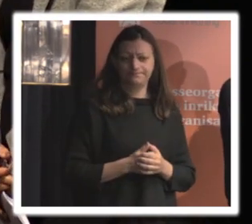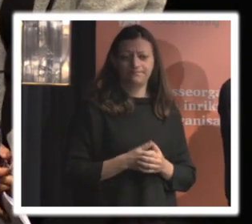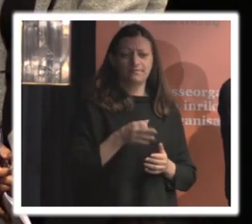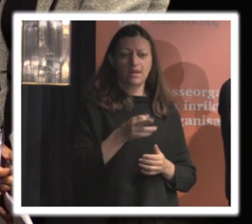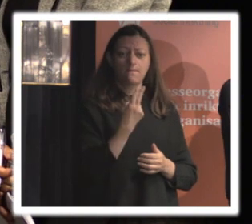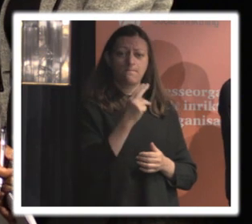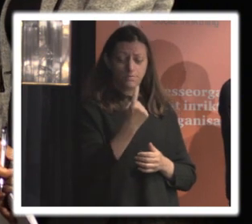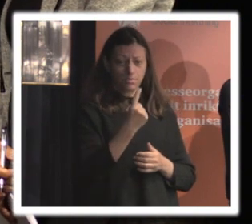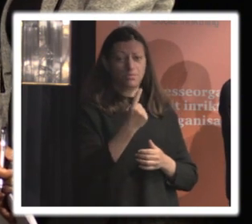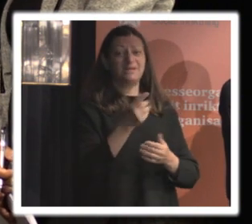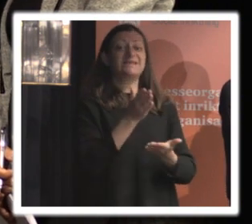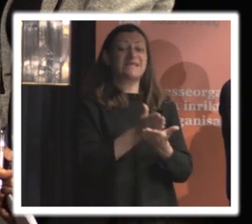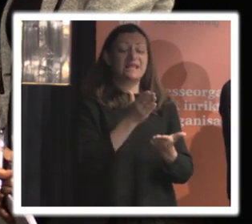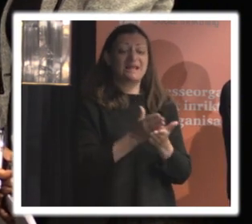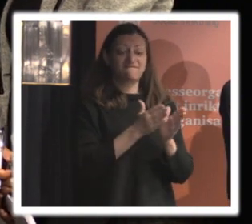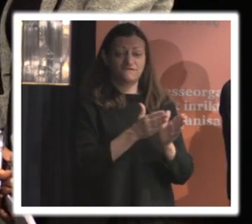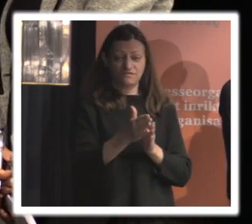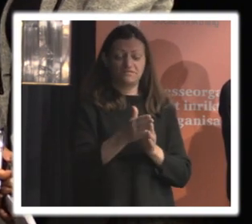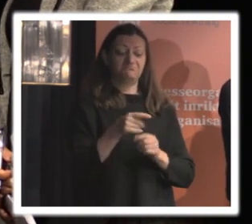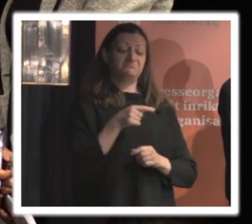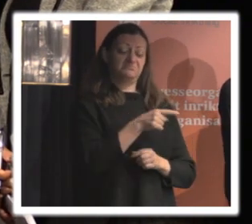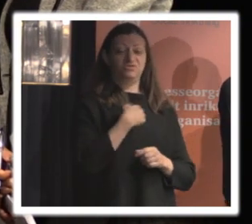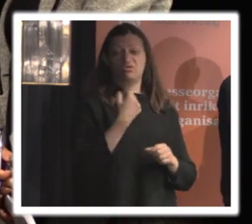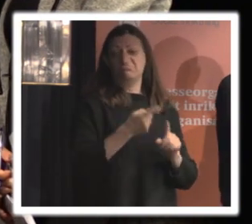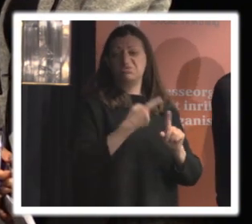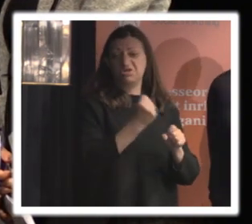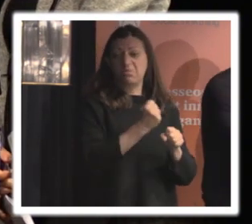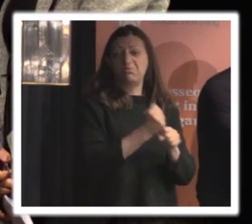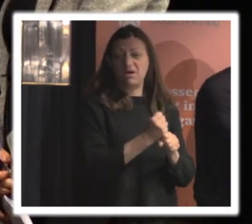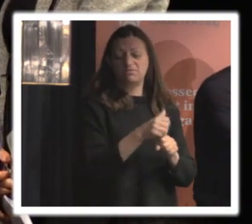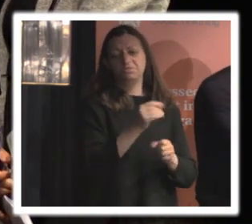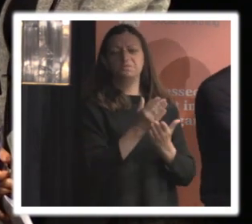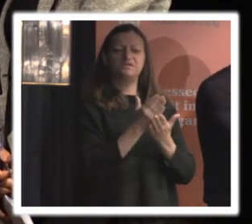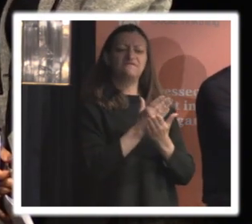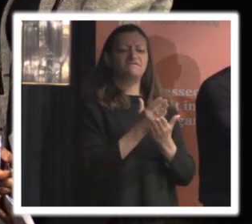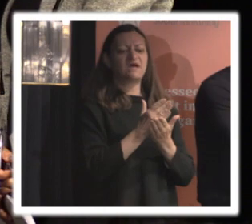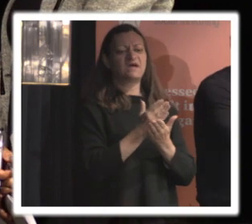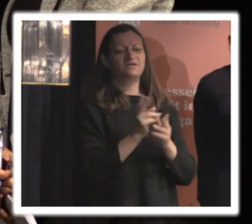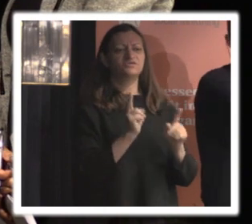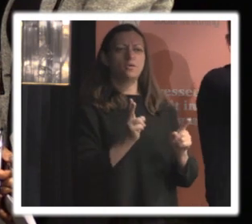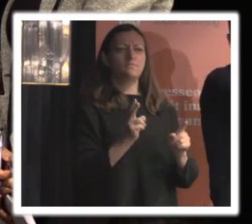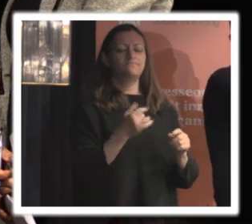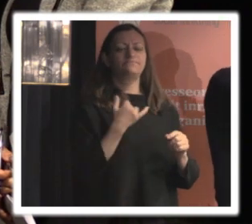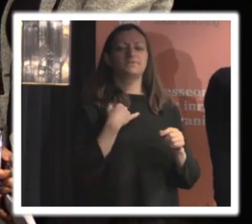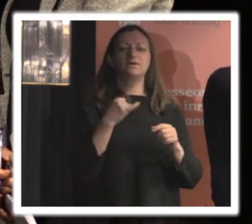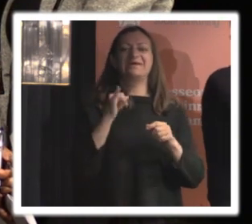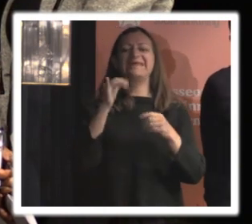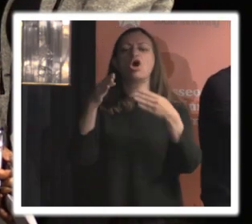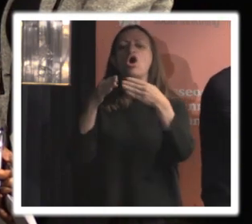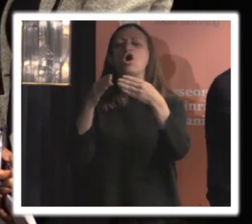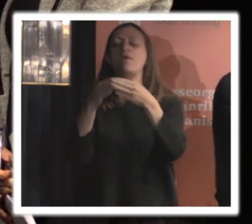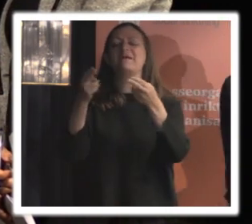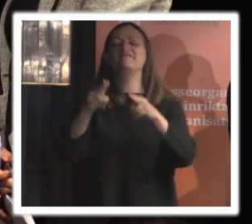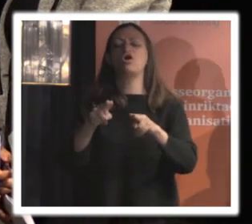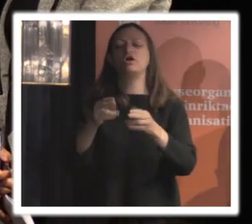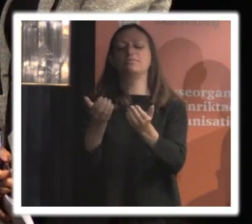PUL gäller ju fortfarande det var ju det jag började jobba med och då var det ungefär lite så att man satt längst in på advokatbyrån och det var